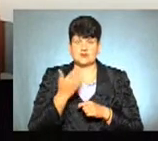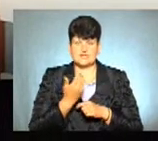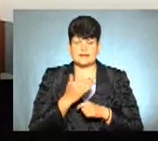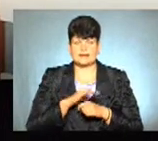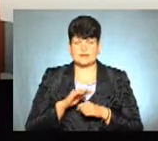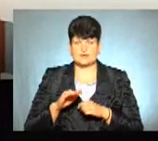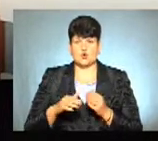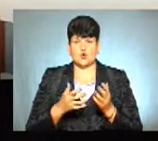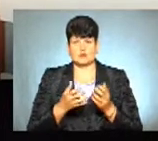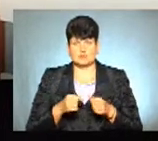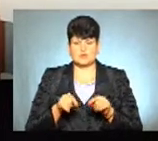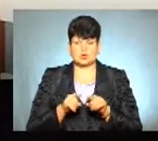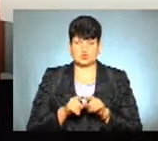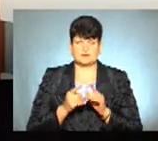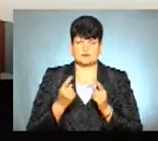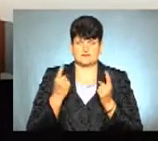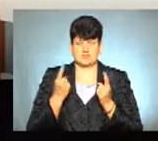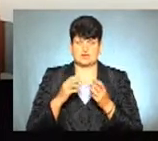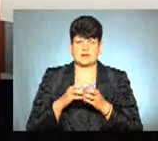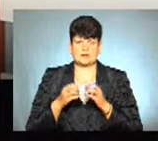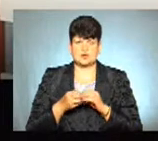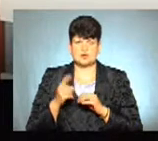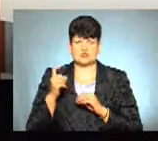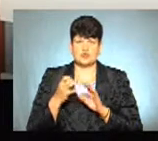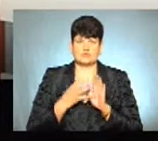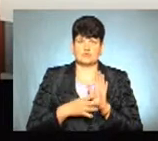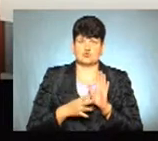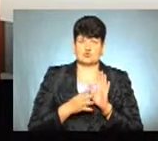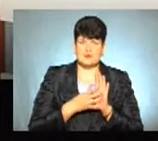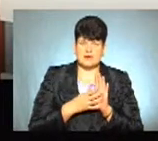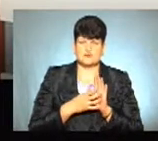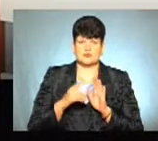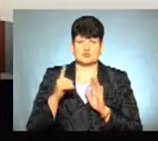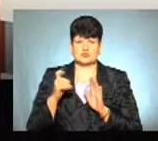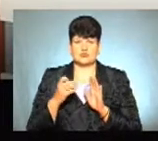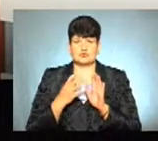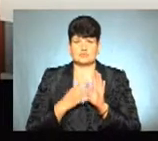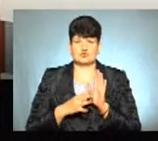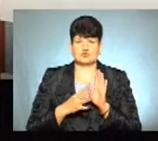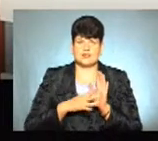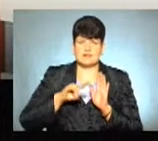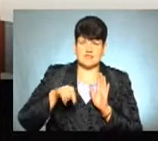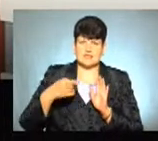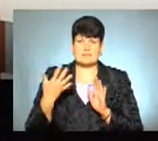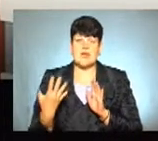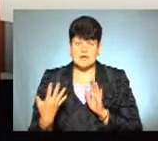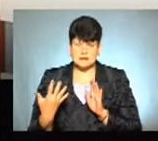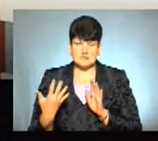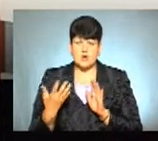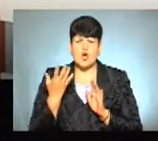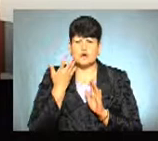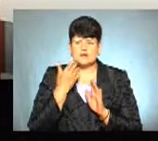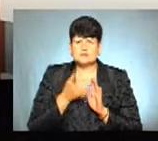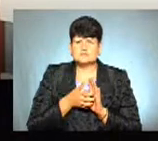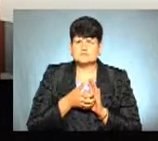отримали також досить високі результати, це 199, 199,5, коли бракнуло